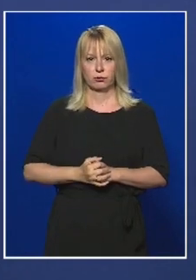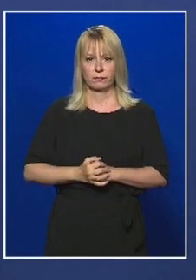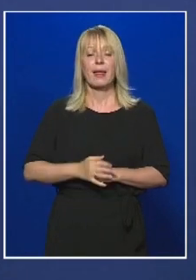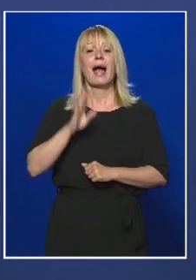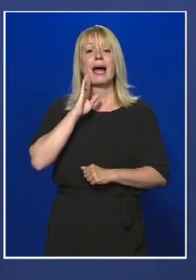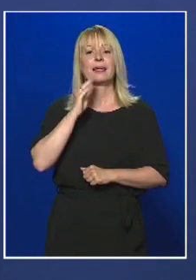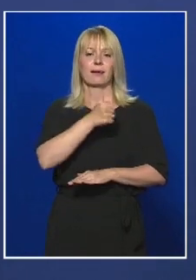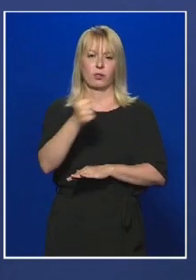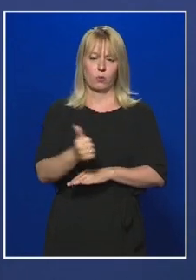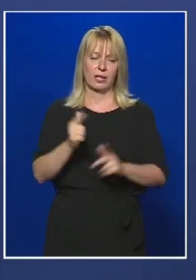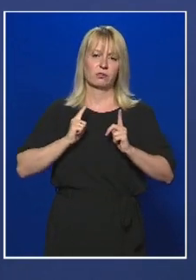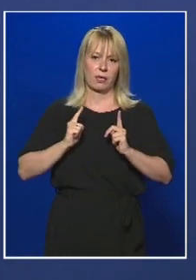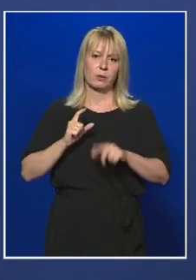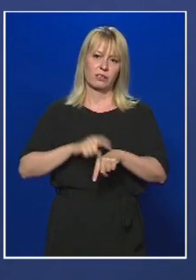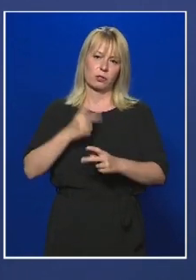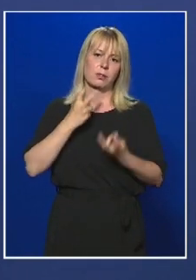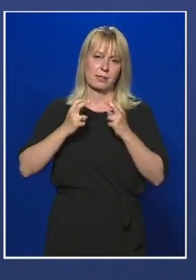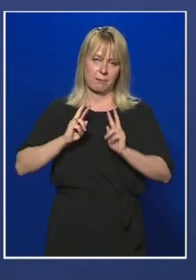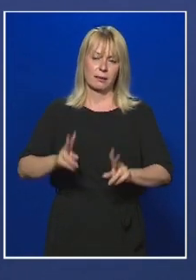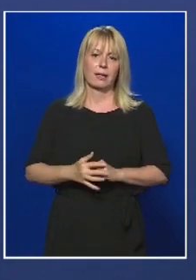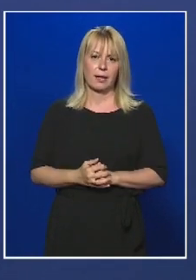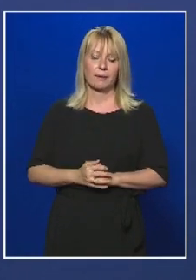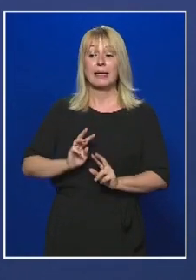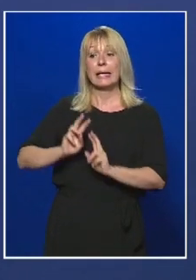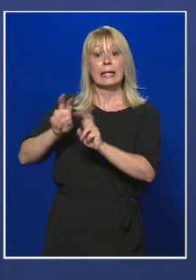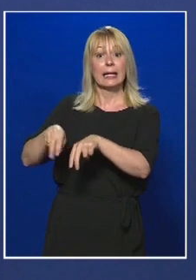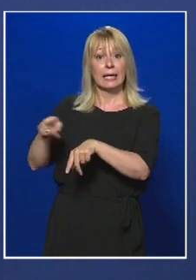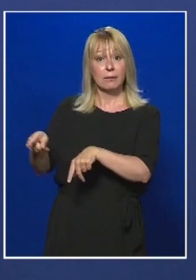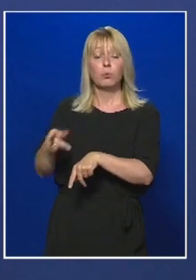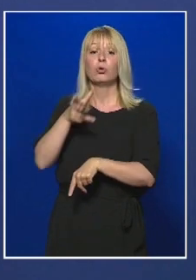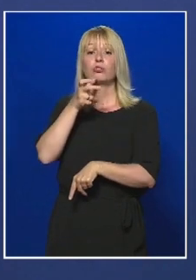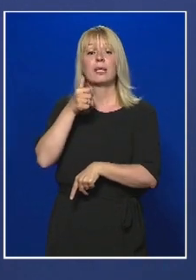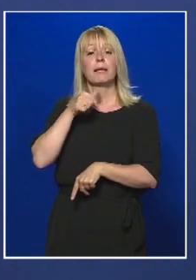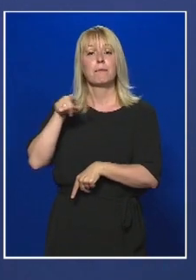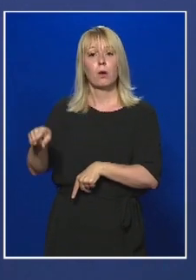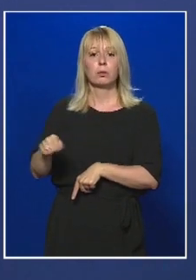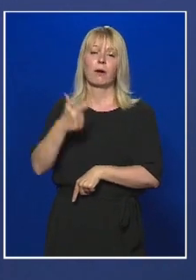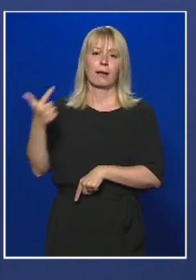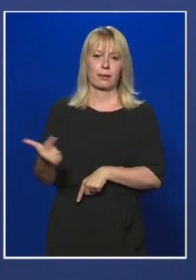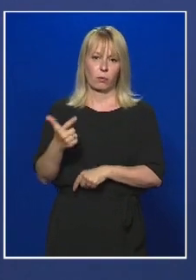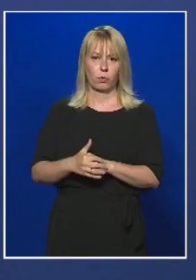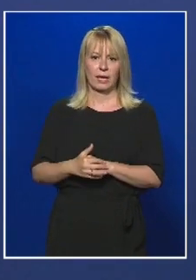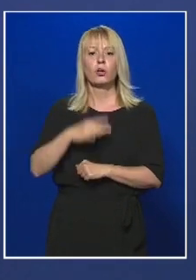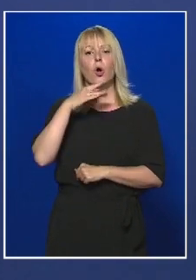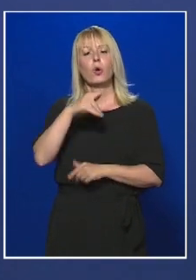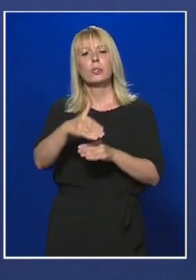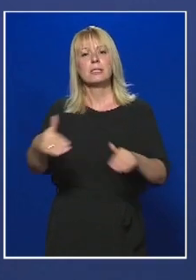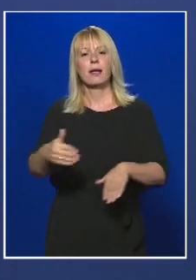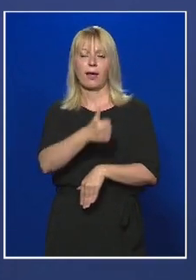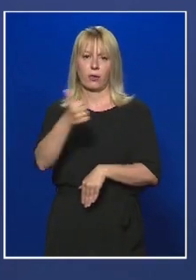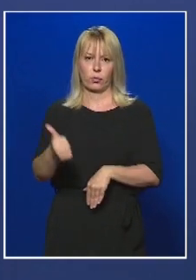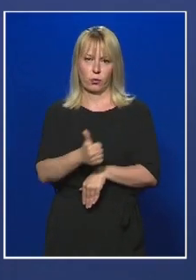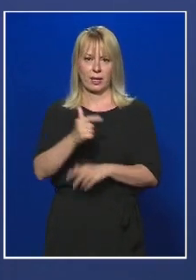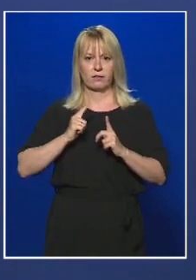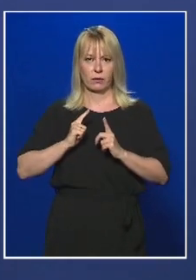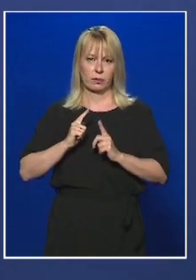míg Ártánnál 1 órás várakozási idővel kell számolnunk. Kilépő oldalon Csanátpalota tekintetében 2 órás, míg Röszke átkelőnél 1 órás